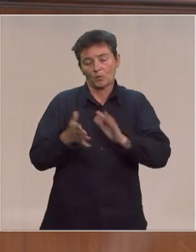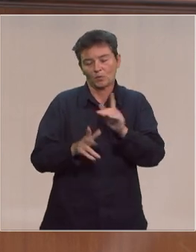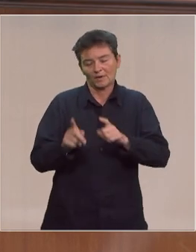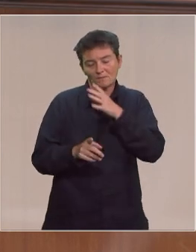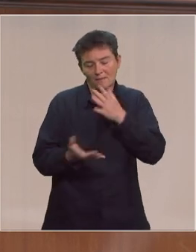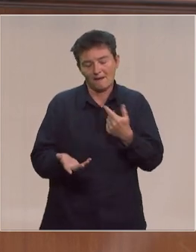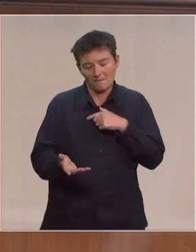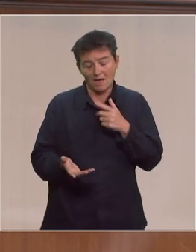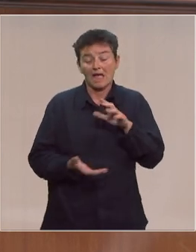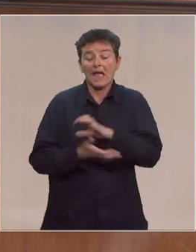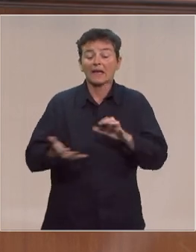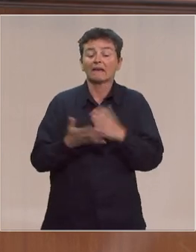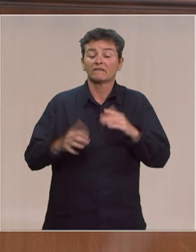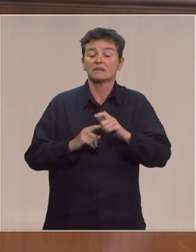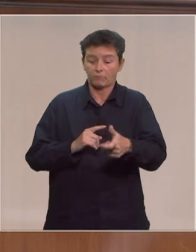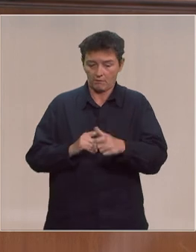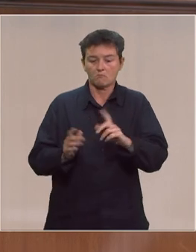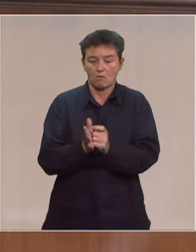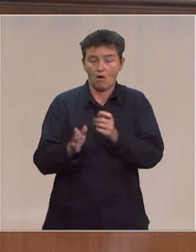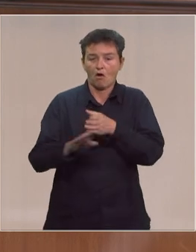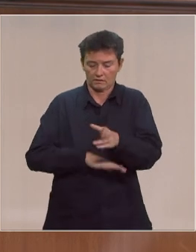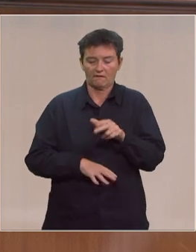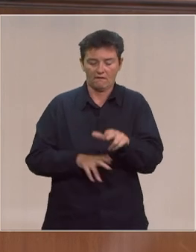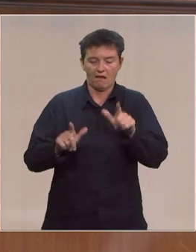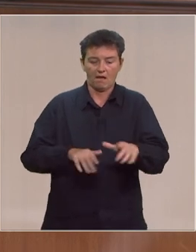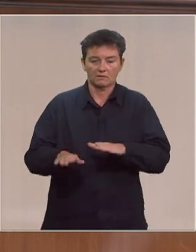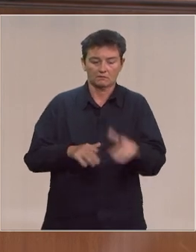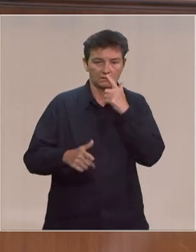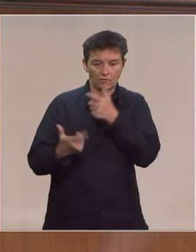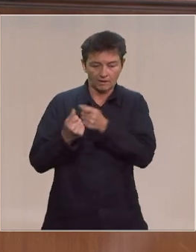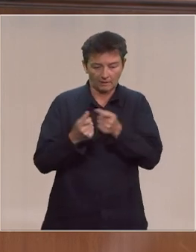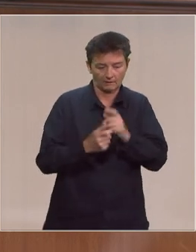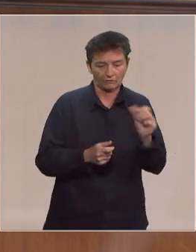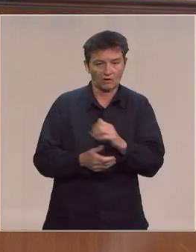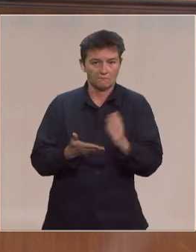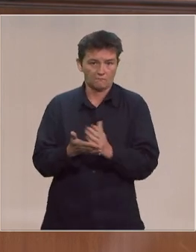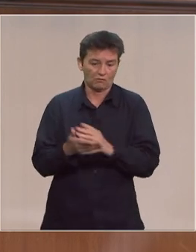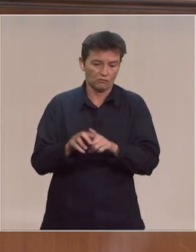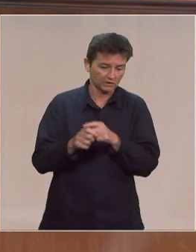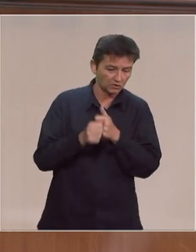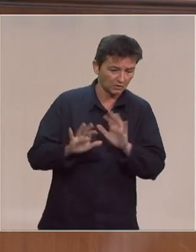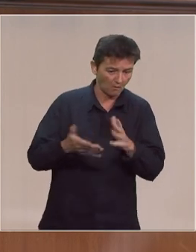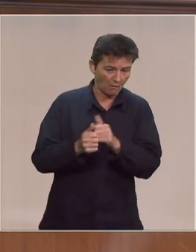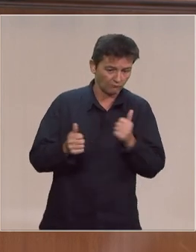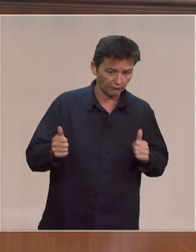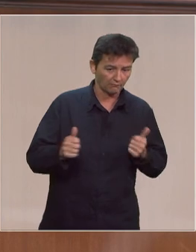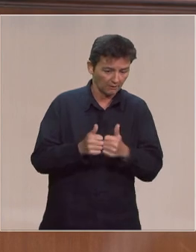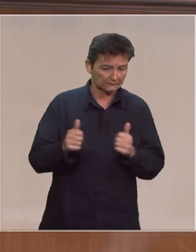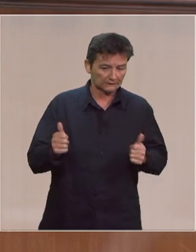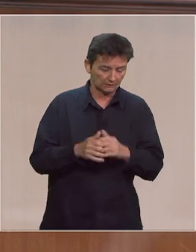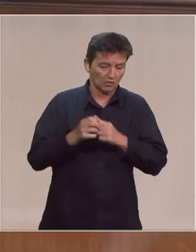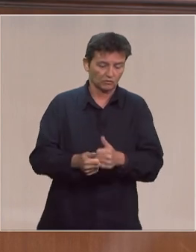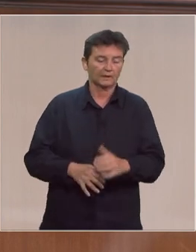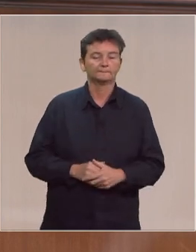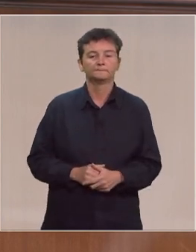mais oui après la crise au moment de la rentrée il y aura des dispositifs pour personnaliser les parcours et tenir compte des éventuels retards qui ont eu lieu à cause du